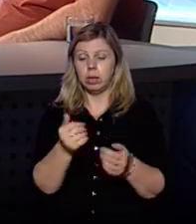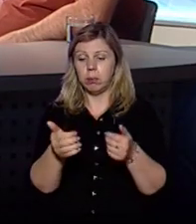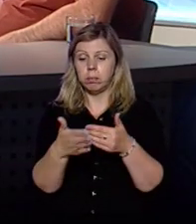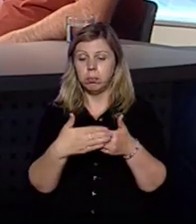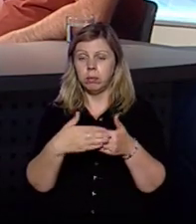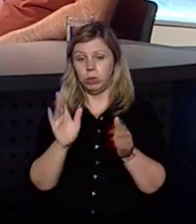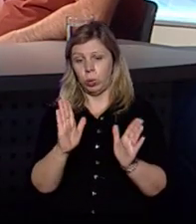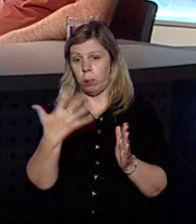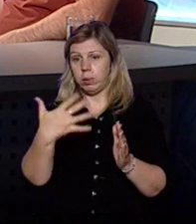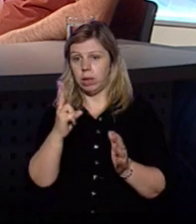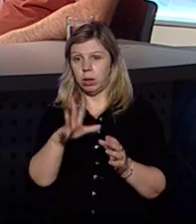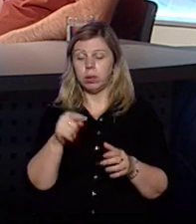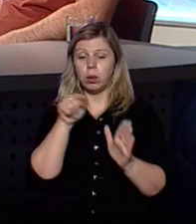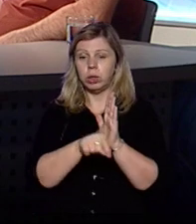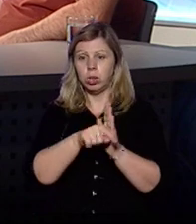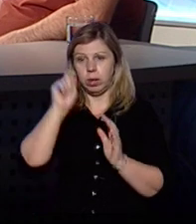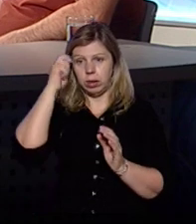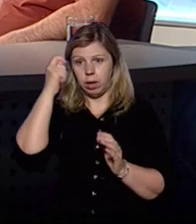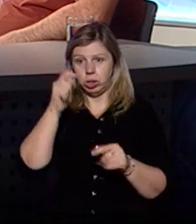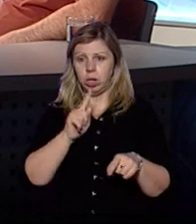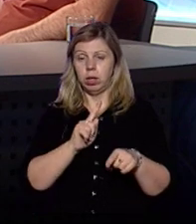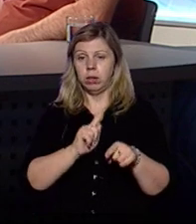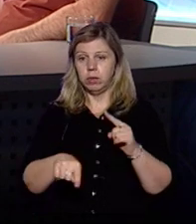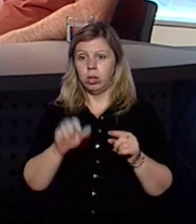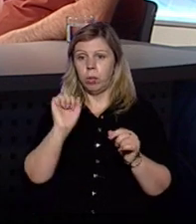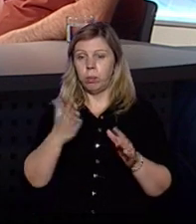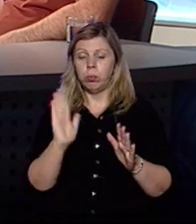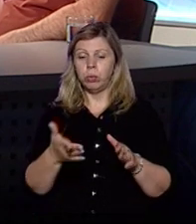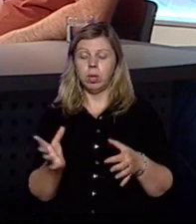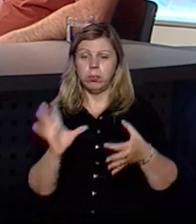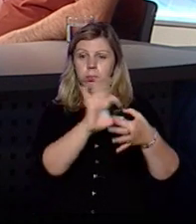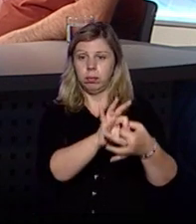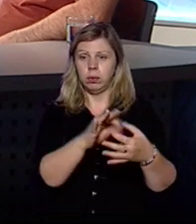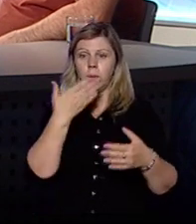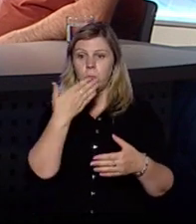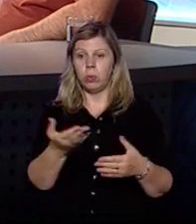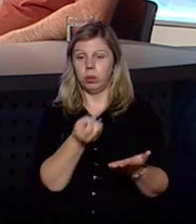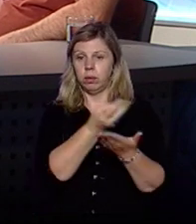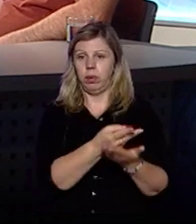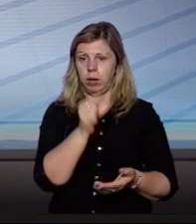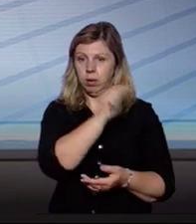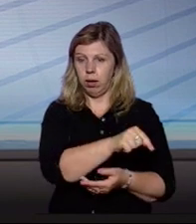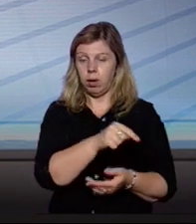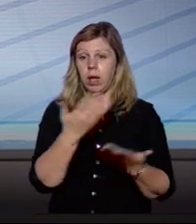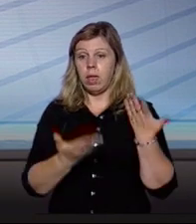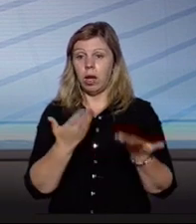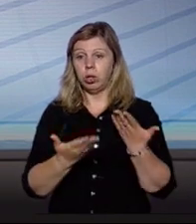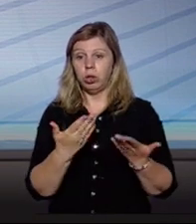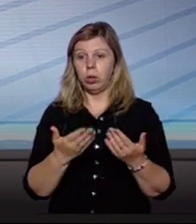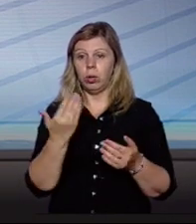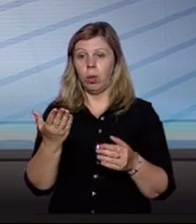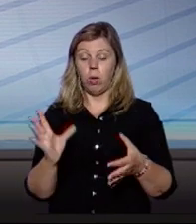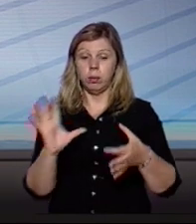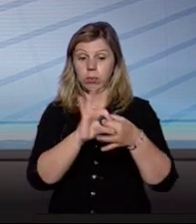кілометрів. Це означає, що Тячів, швидше за все, буде приєднано до Хуського госпітального округу. Якщо до нього